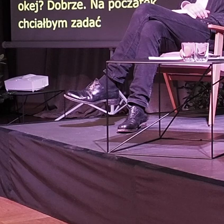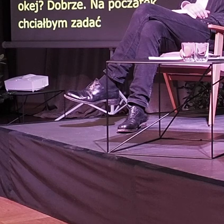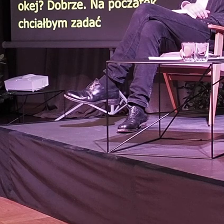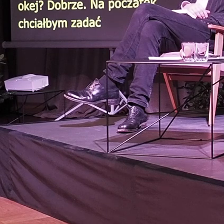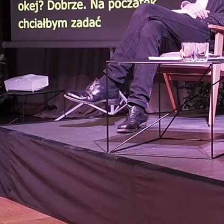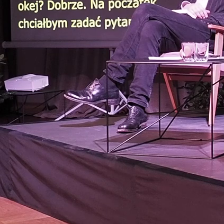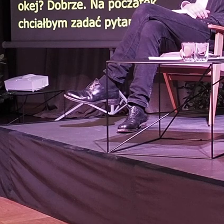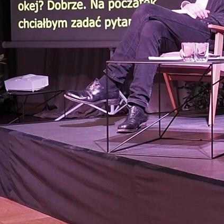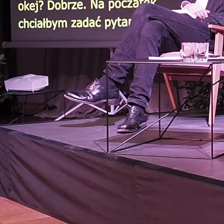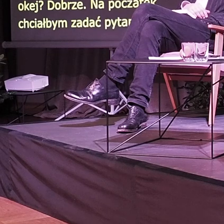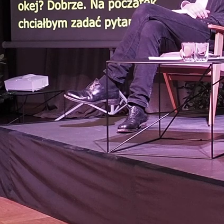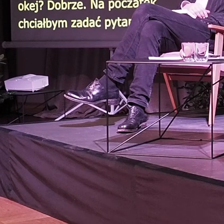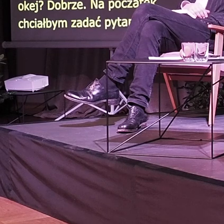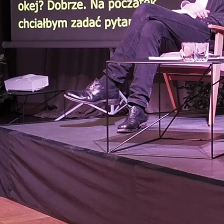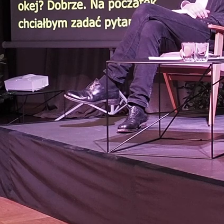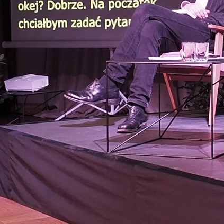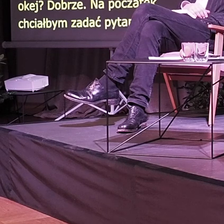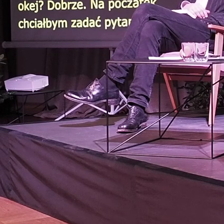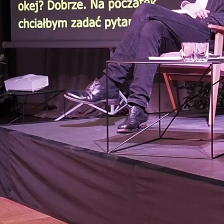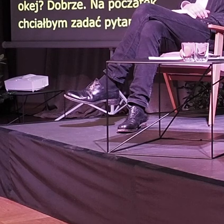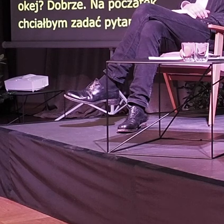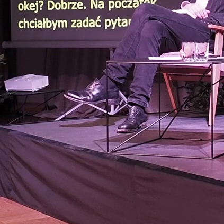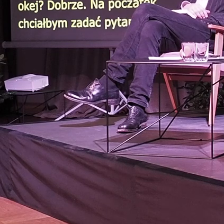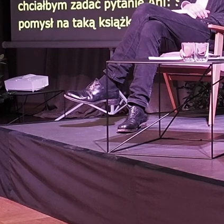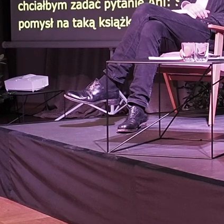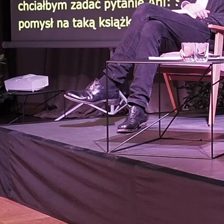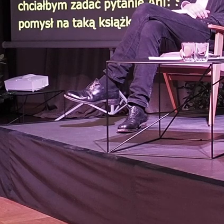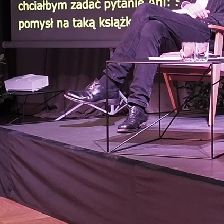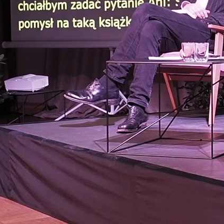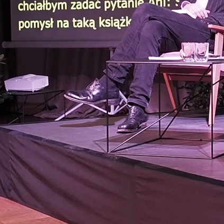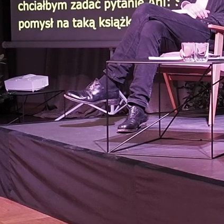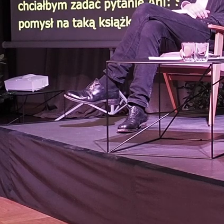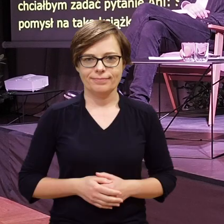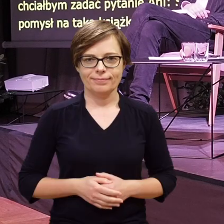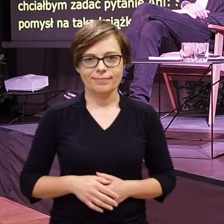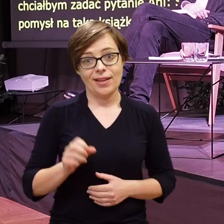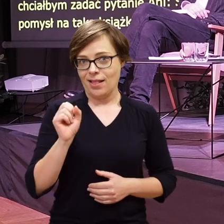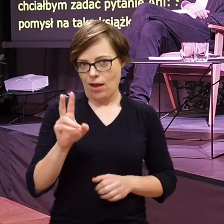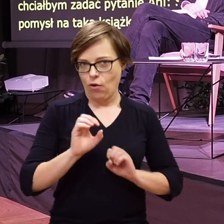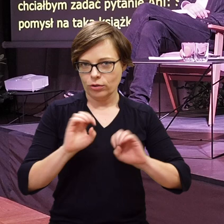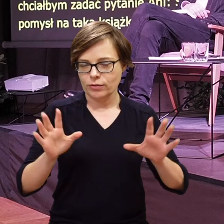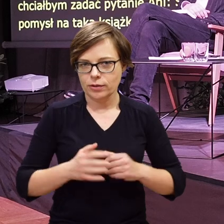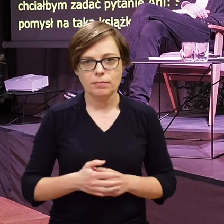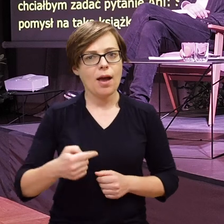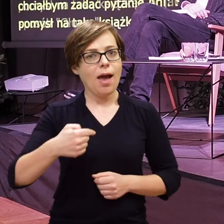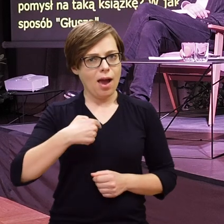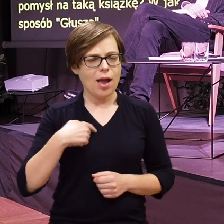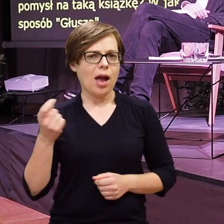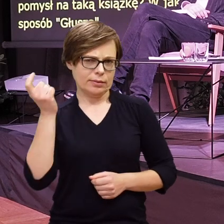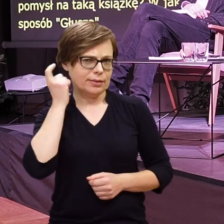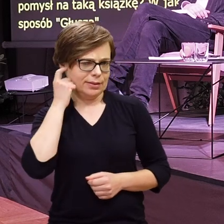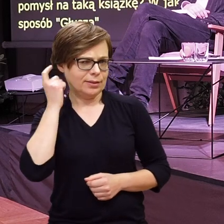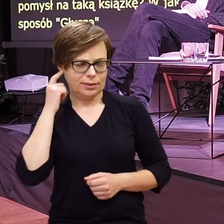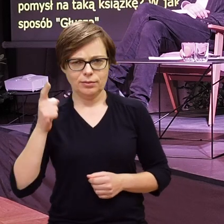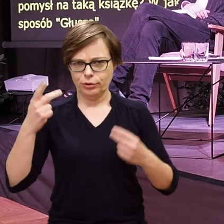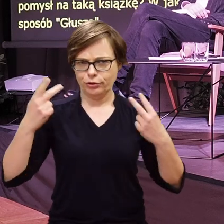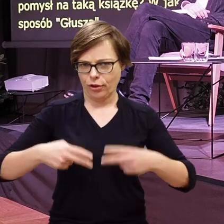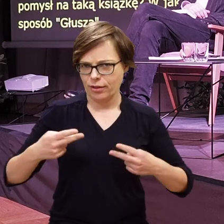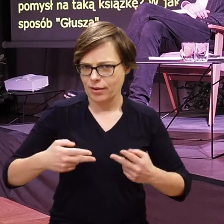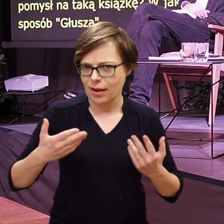zadecydowałaś, że chcesz o tym napisać właśnie? Możesz opowiedzieć nam? Tak, pewnie. Jestem słyszącą,